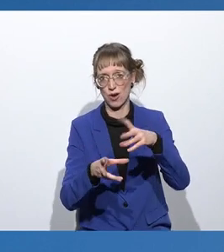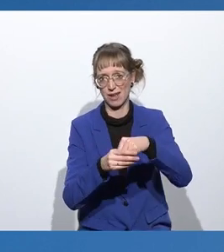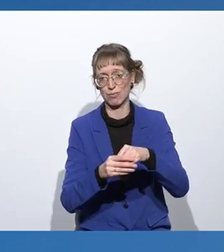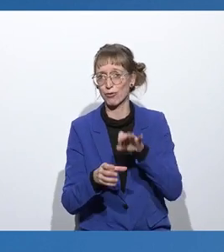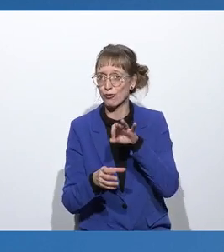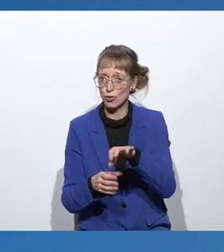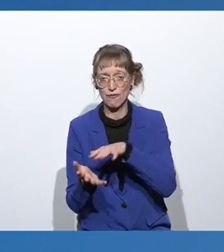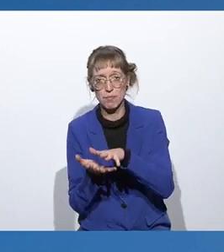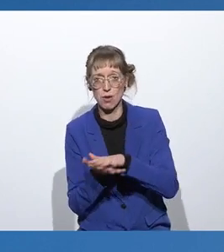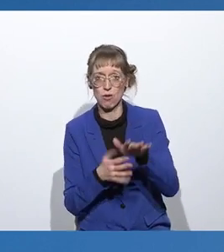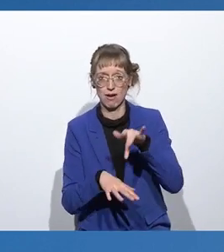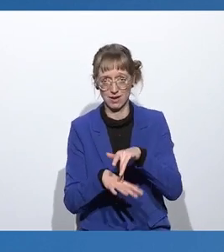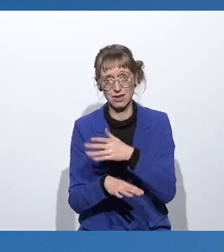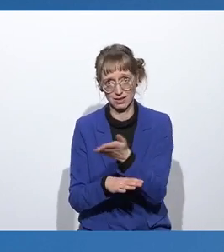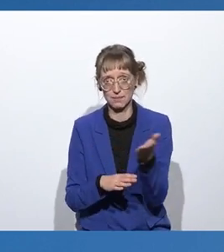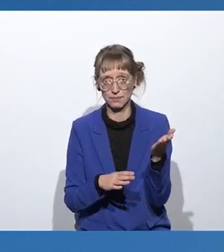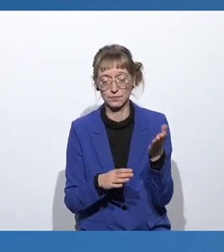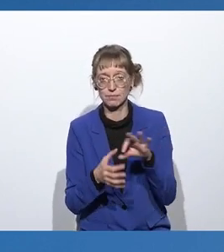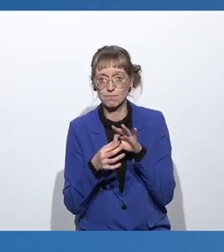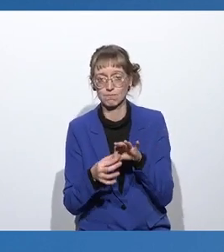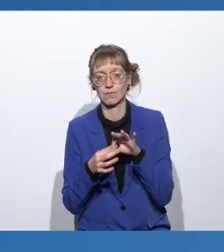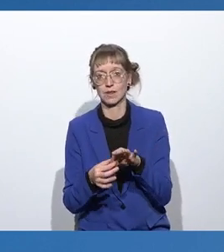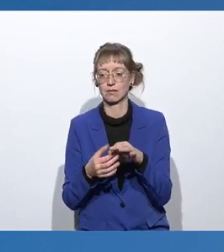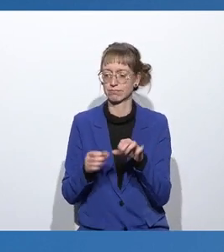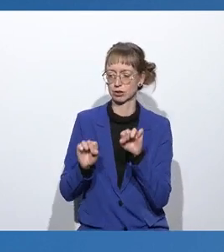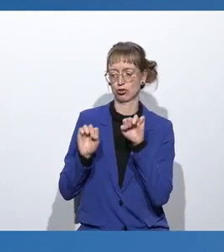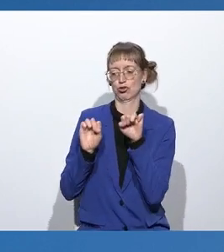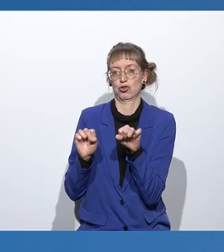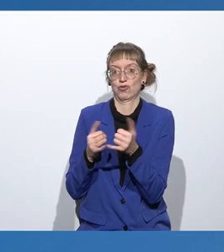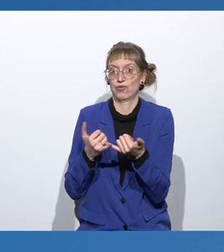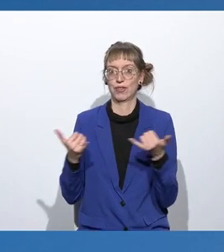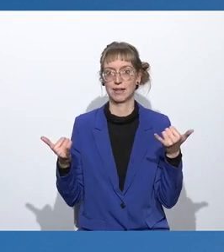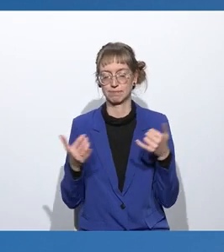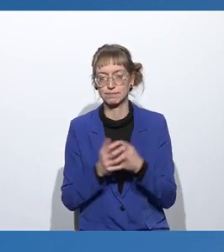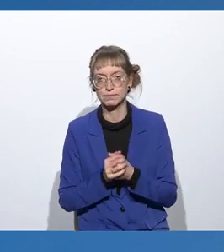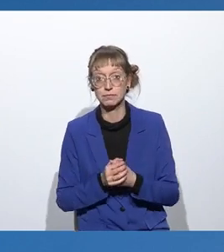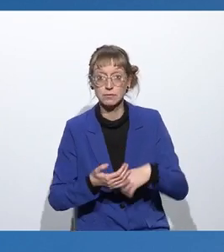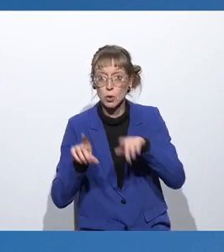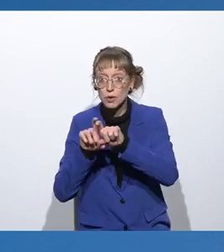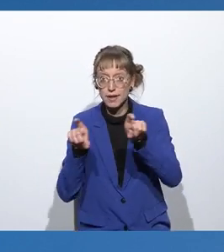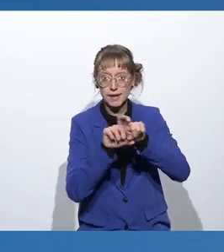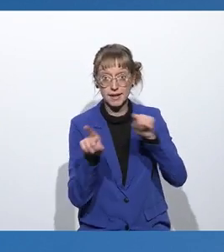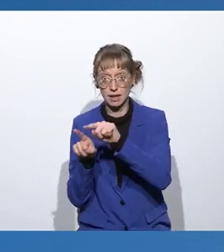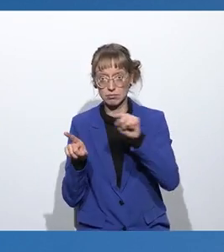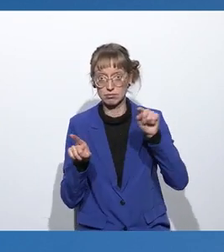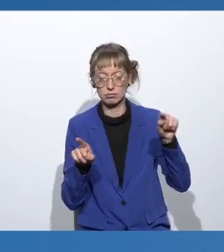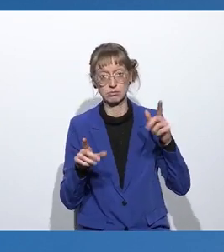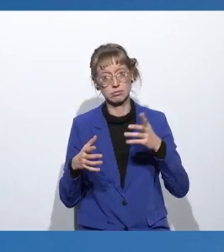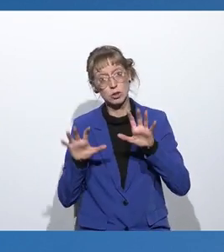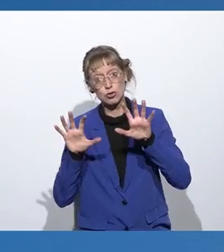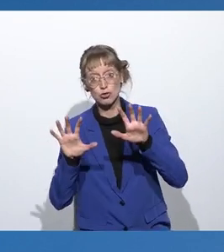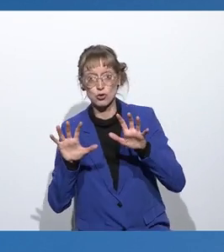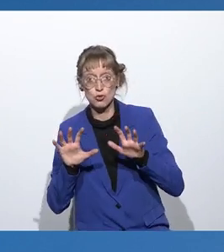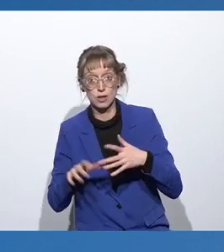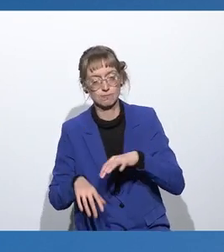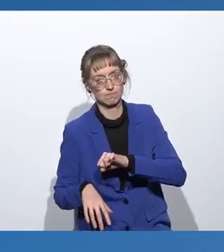Verbraucher, zum Beispiel in Bezug auf den Schutz ihrer Daten. Unternehmen sind hier strukturell im Vorteil.